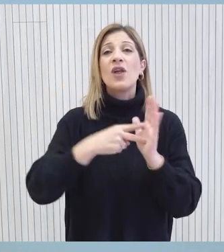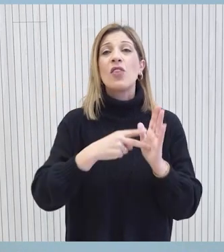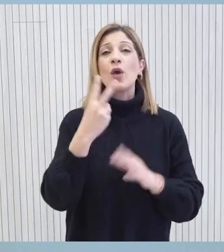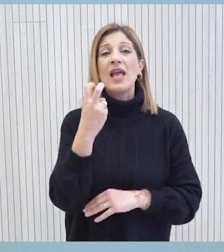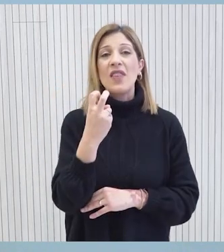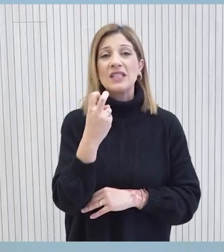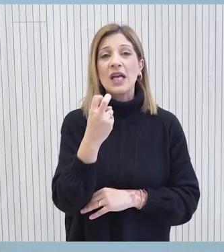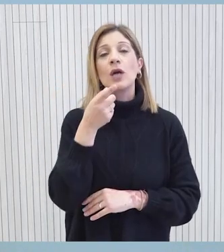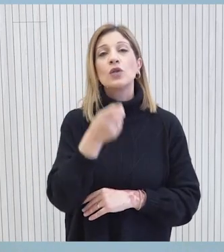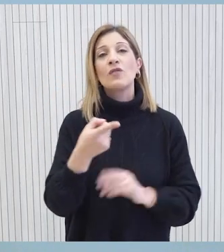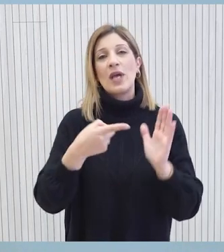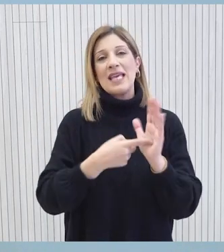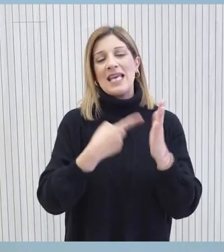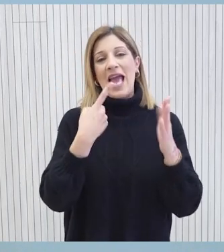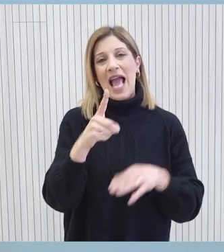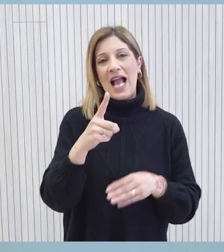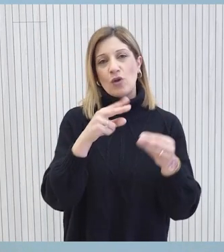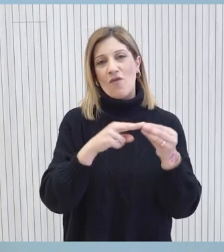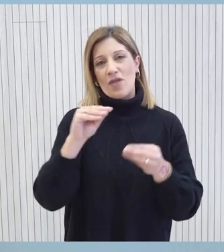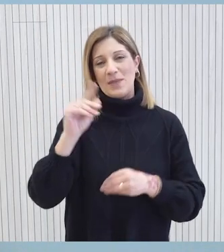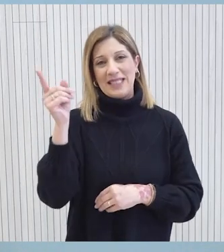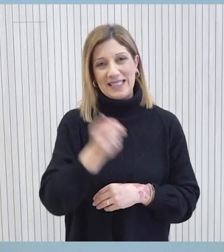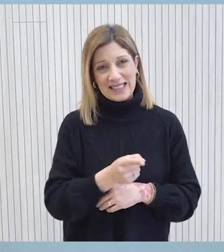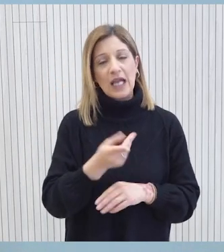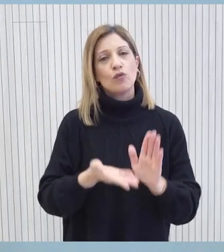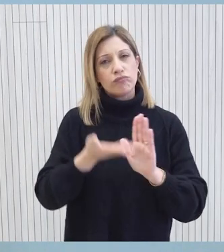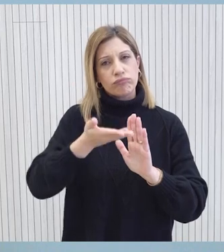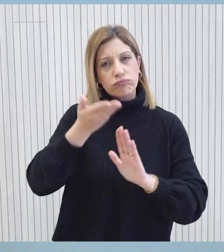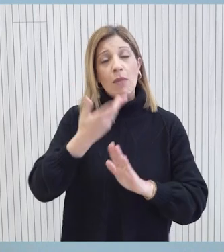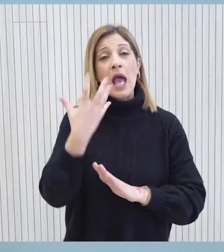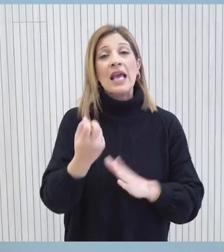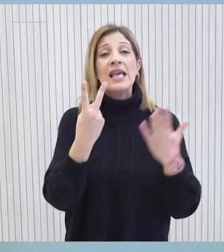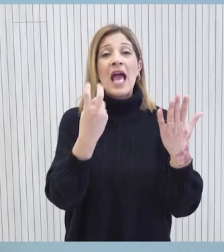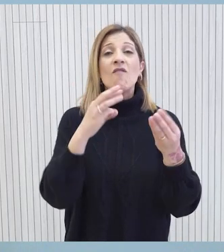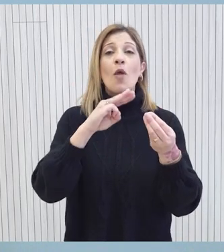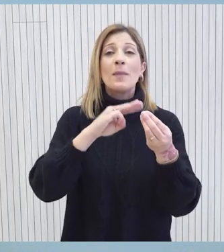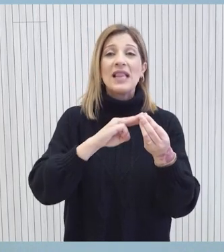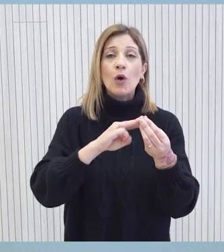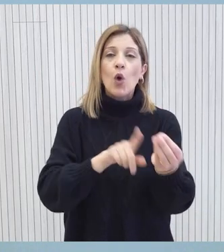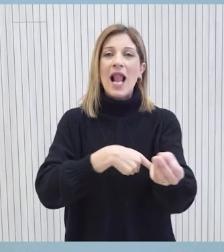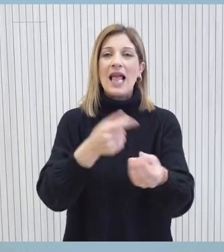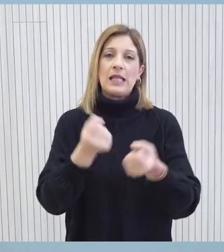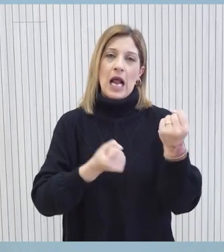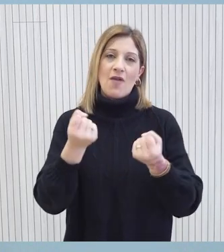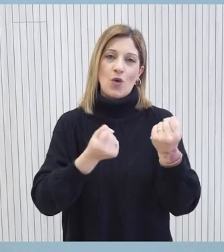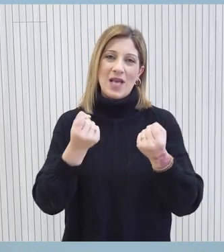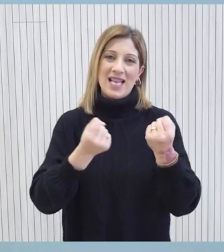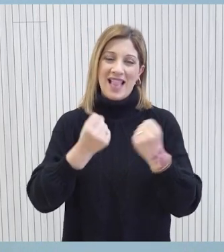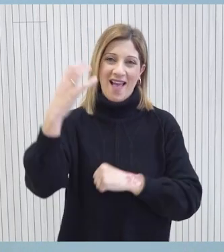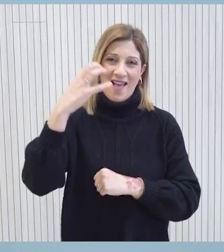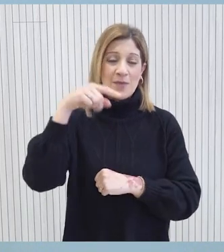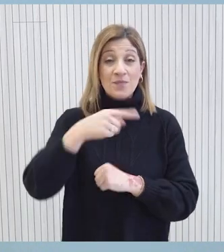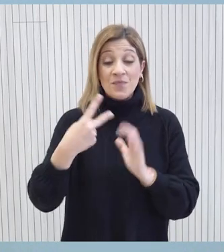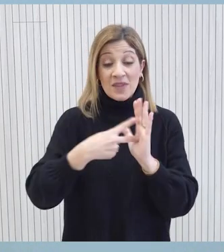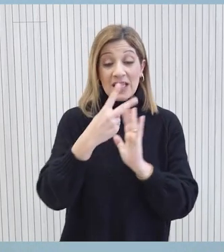είναι της τάξης του 1175% αφού είχαν εγγραφεί 78 ηλεκτρικά οχήματα Σαλούν κατά το 2020. Του